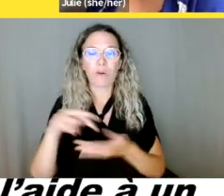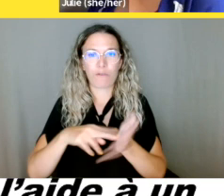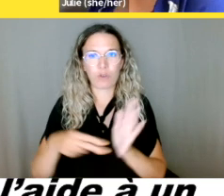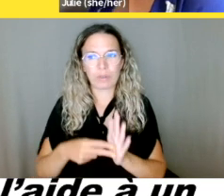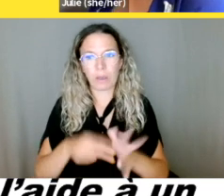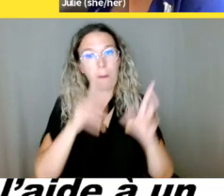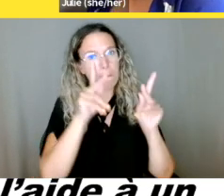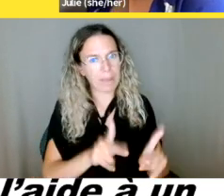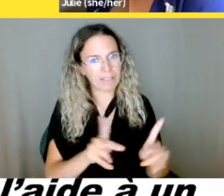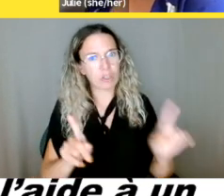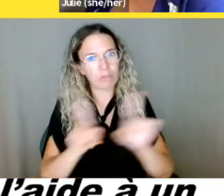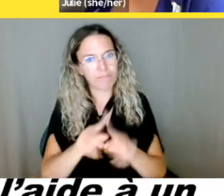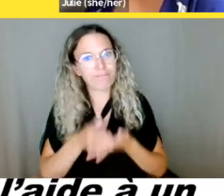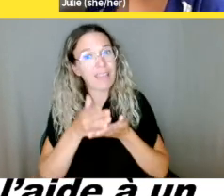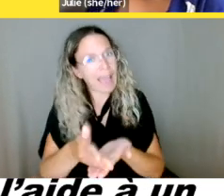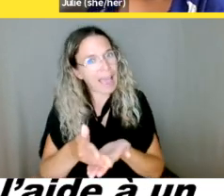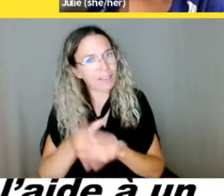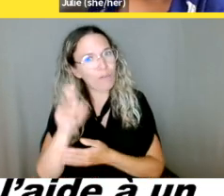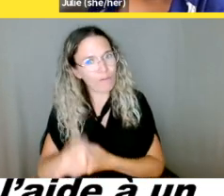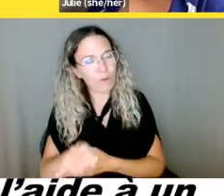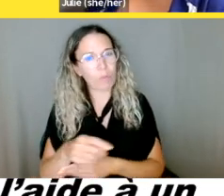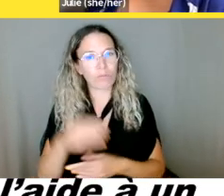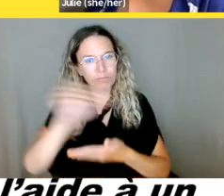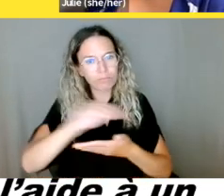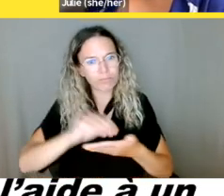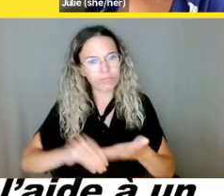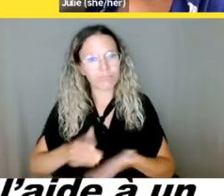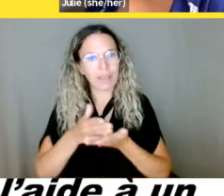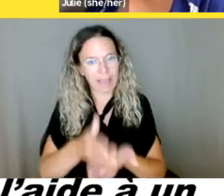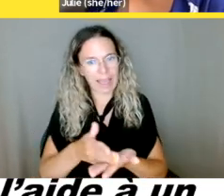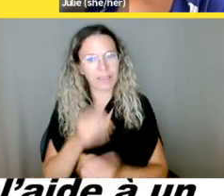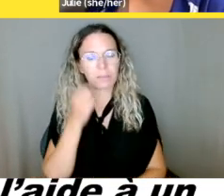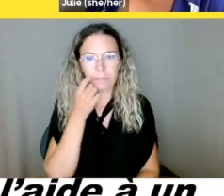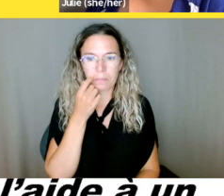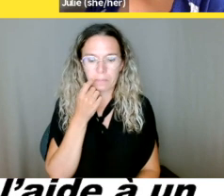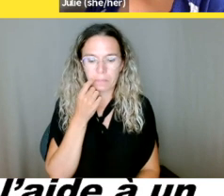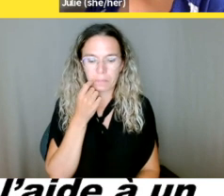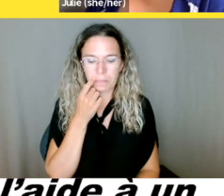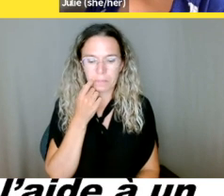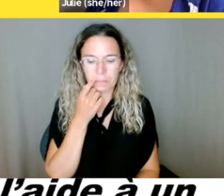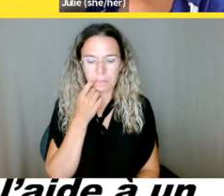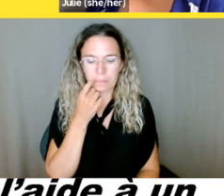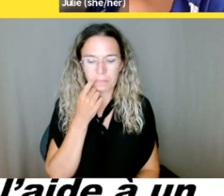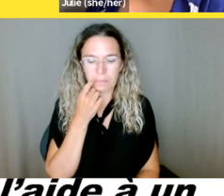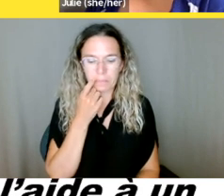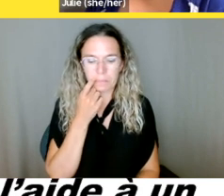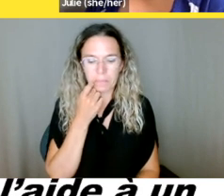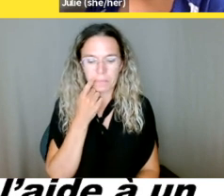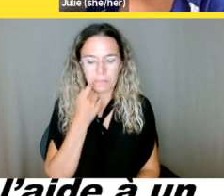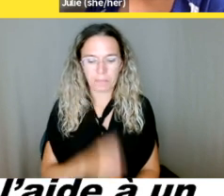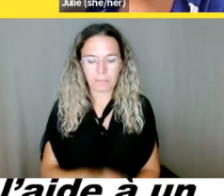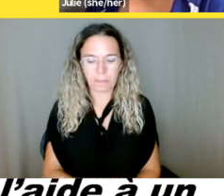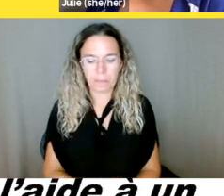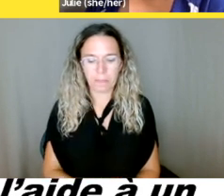ce formulaire-là. Et donc, s'ils refusent, une discrimination fondée sur le handicap pourrait résulter d'un